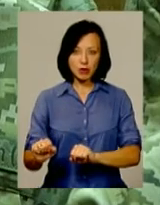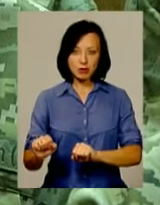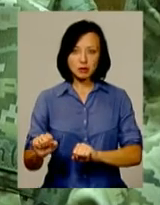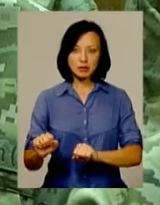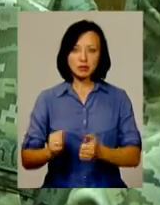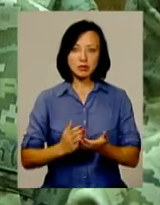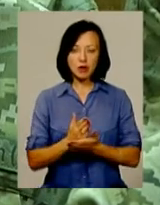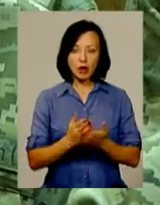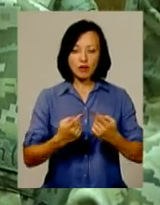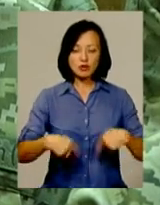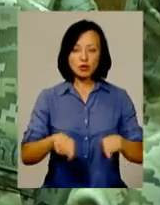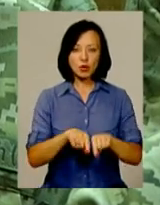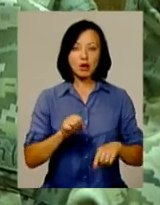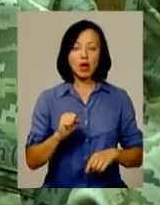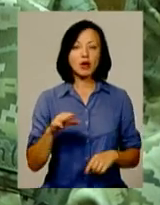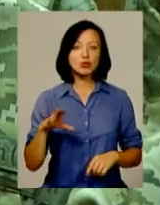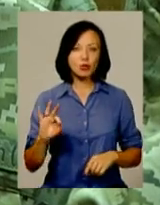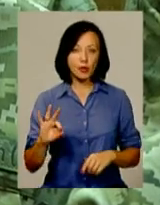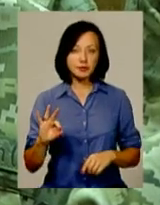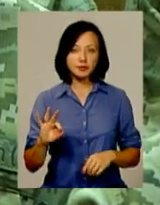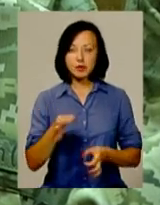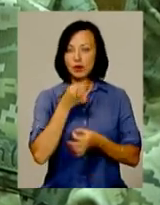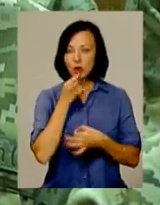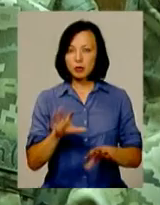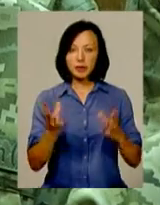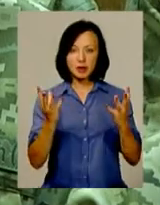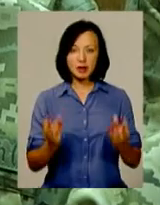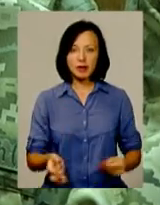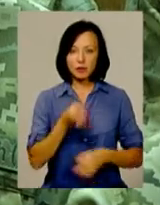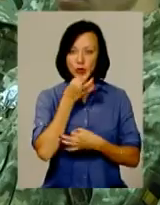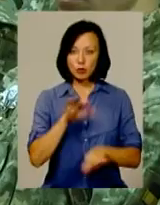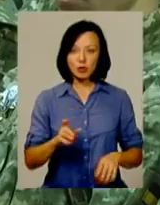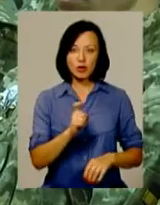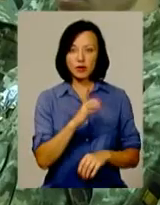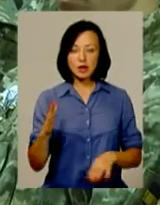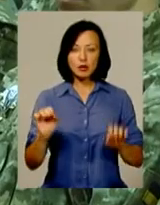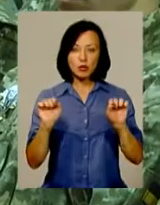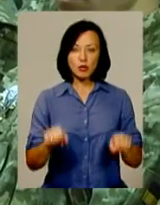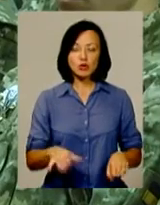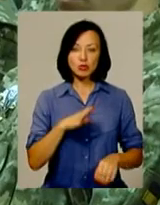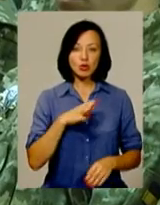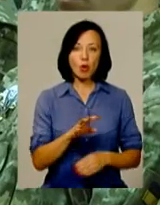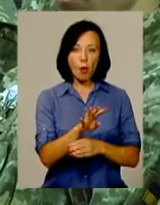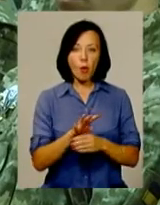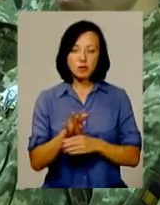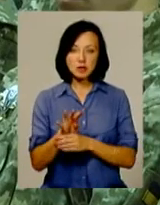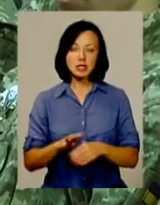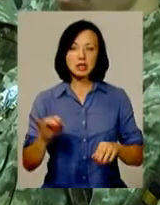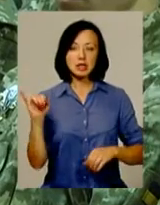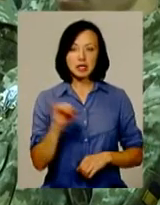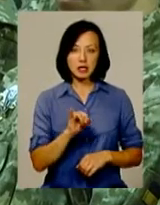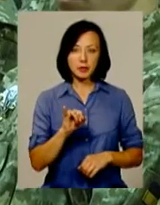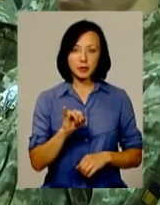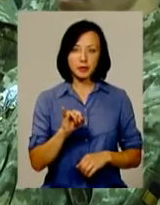проходять службу в зоні проведення антирористичної операції. Любий день, в любу хвилину може бути і обстріл, і